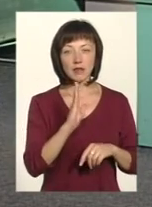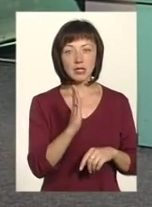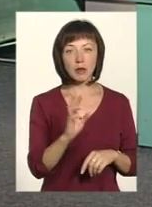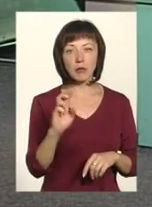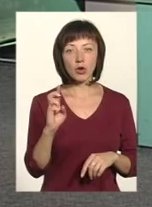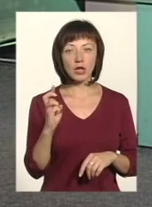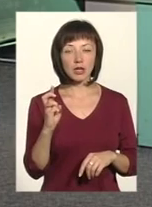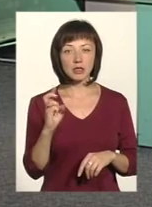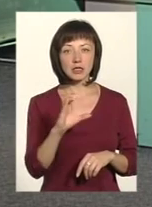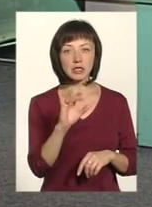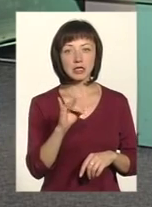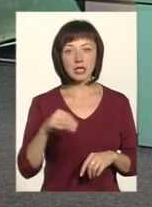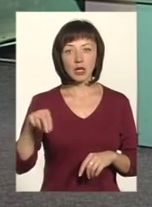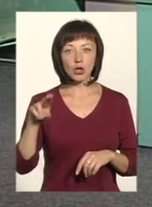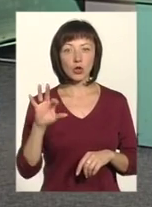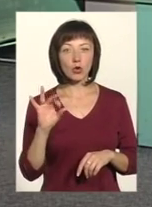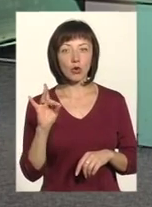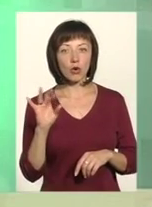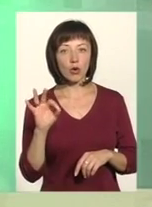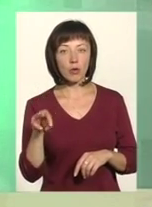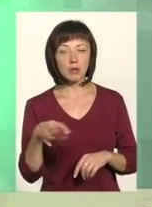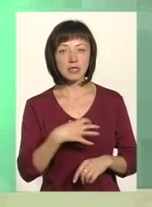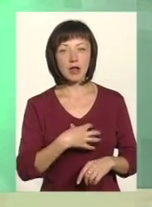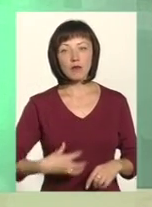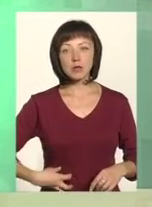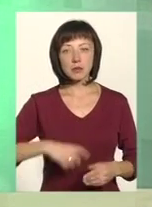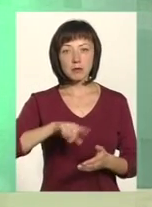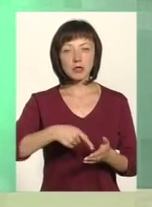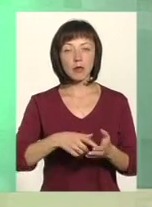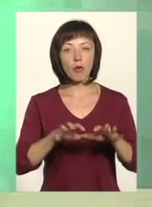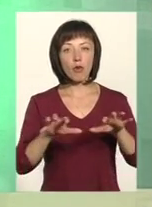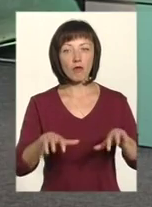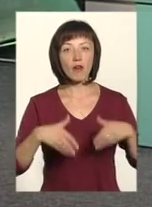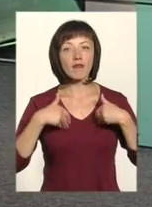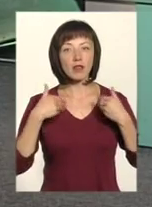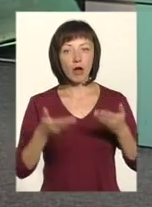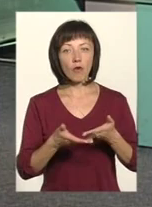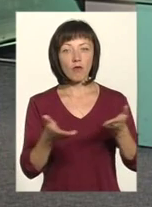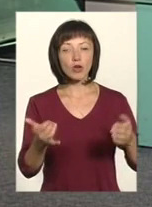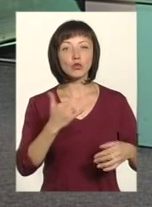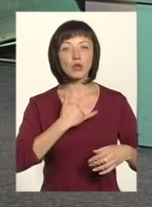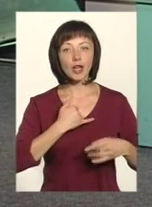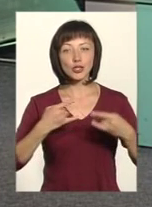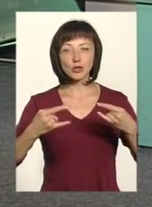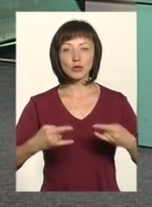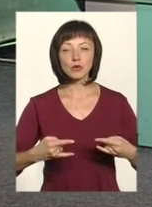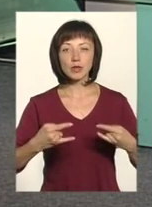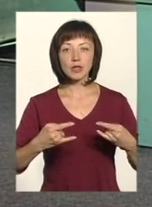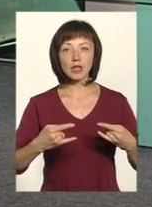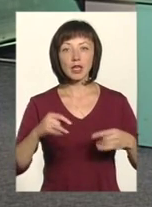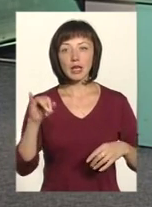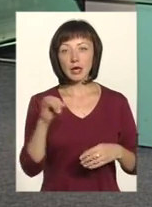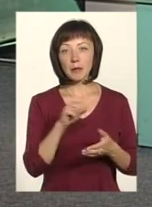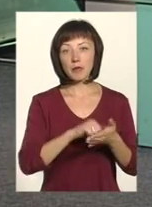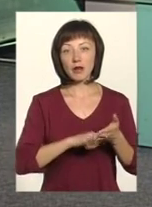Богдановичем Сидором Славутським, міським головою. Вітаю вас у нашій студії. І, власне, приводом